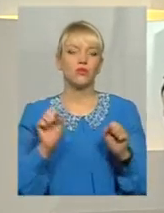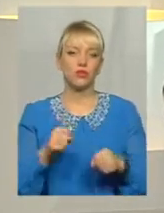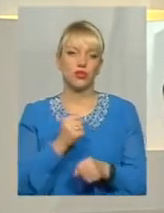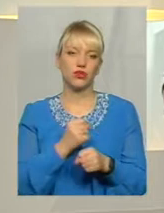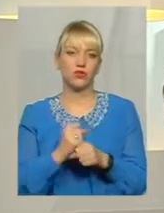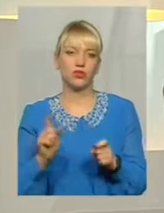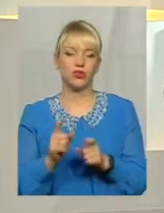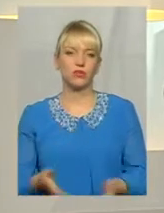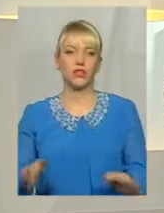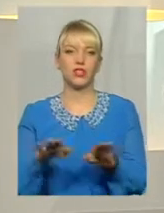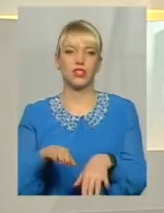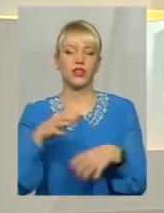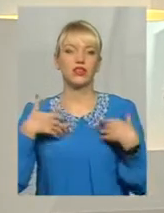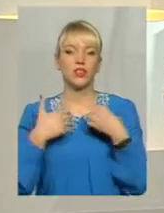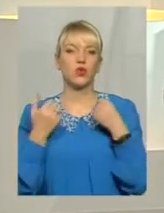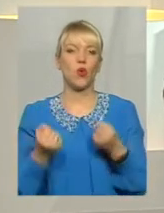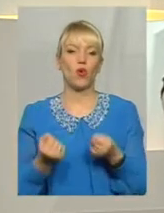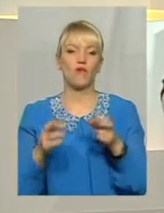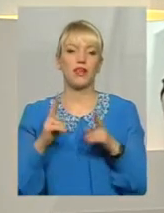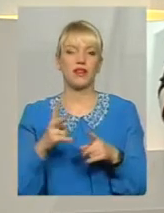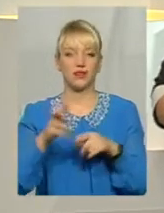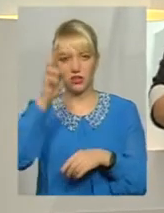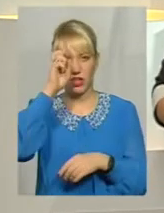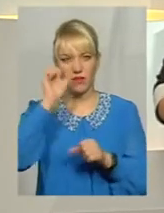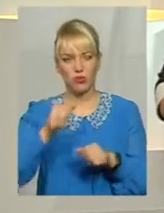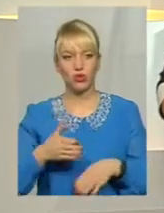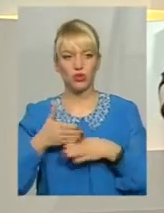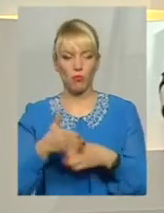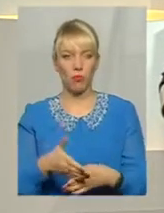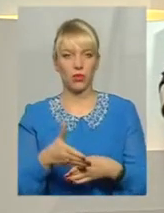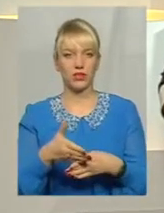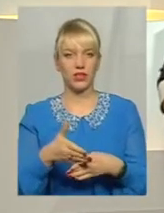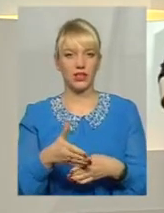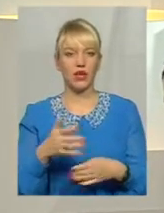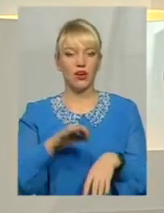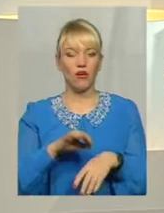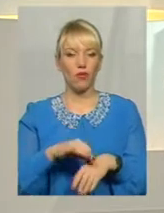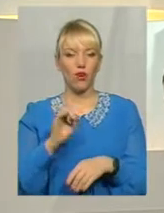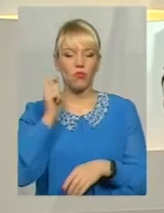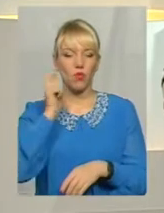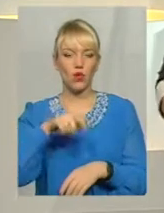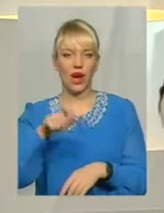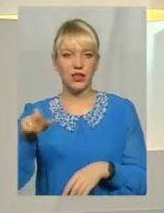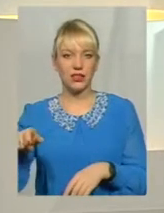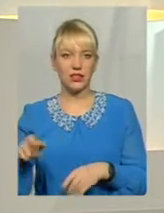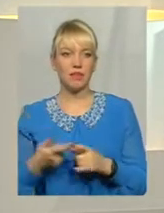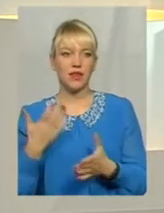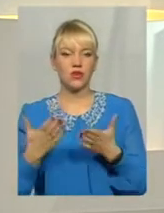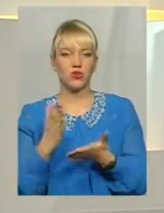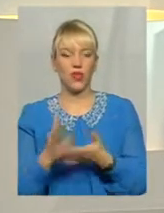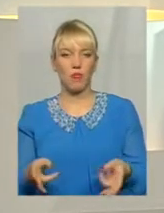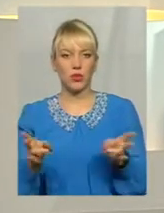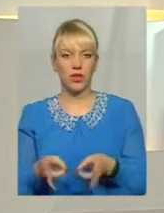зробити, аби залишатися здоровим Яким чином держава може допомогти хворим українцям, якщо є